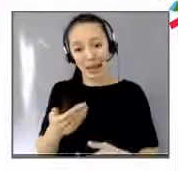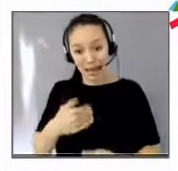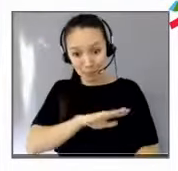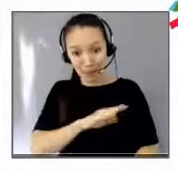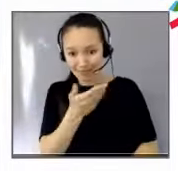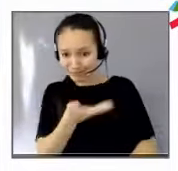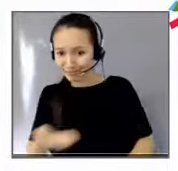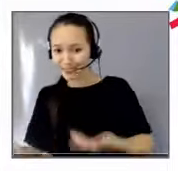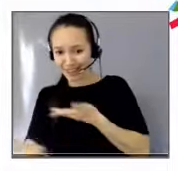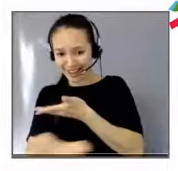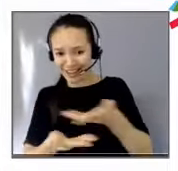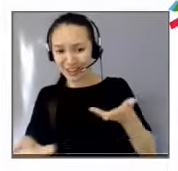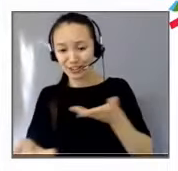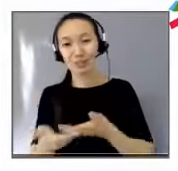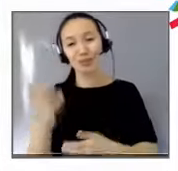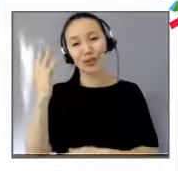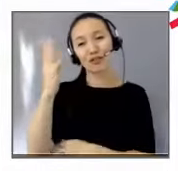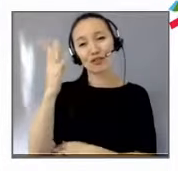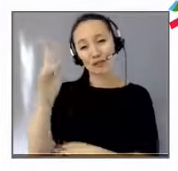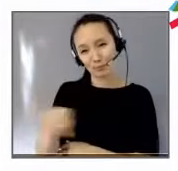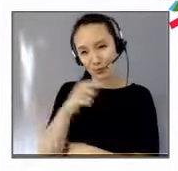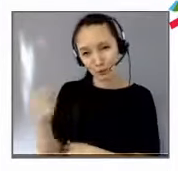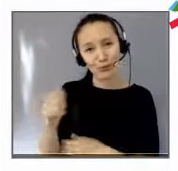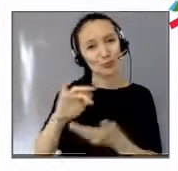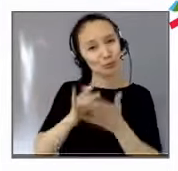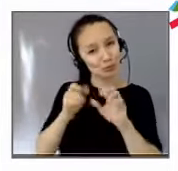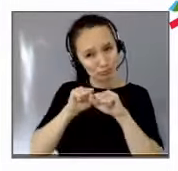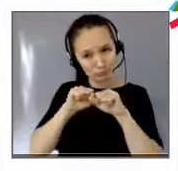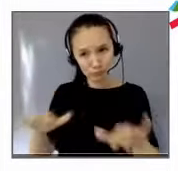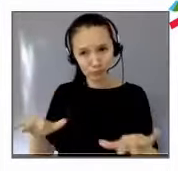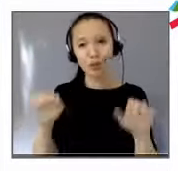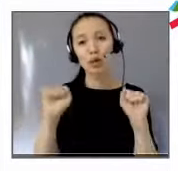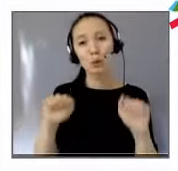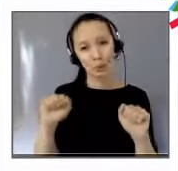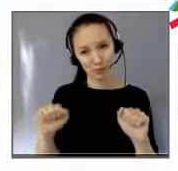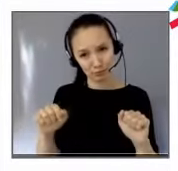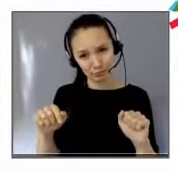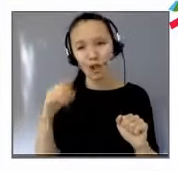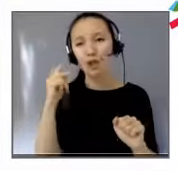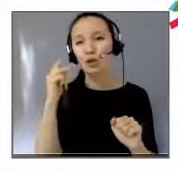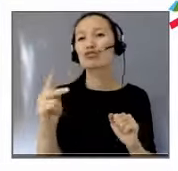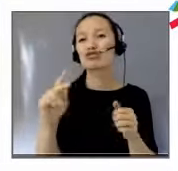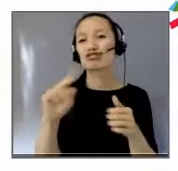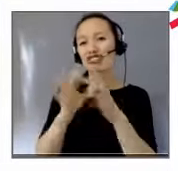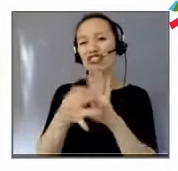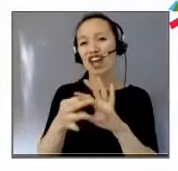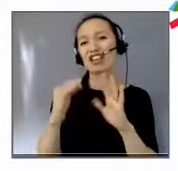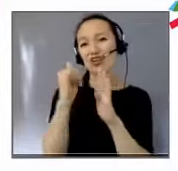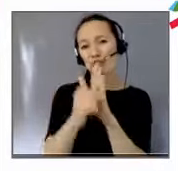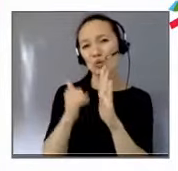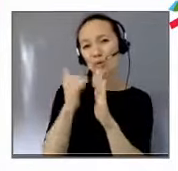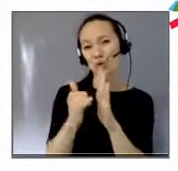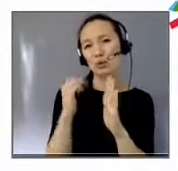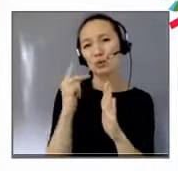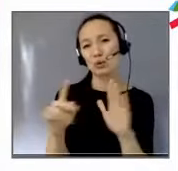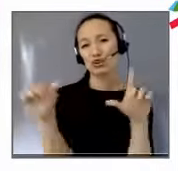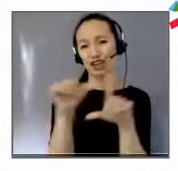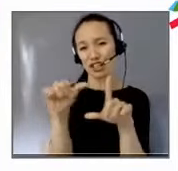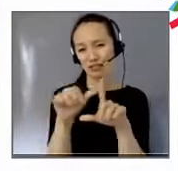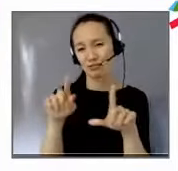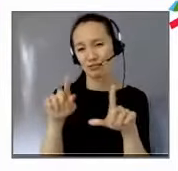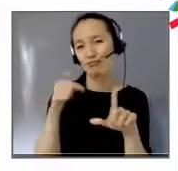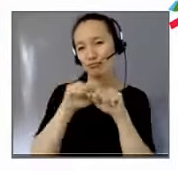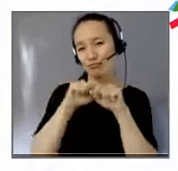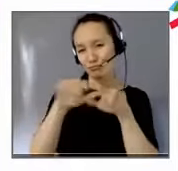être évidemment retransmise, l'ensemble des contenus sont retransmis sur la chaîne YouTube de la GFIP et je pense déjà que ça va faire des petits